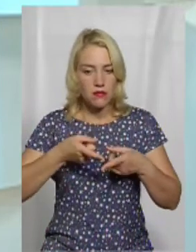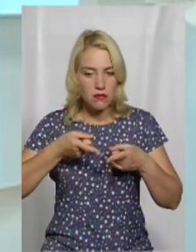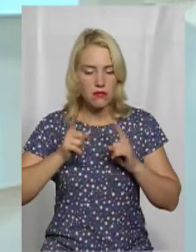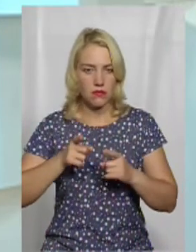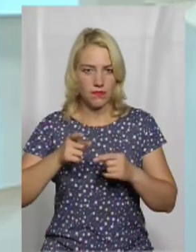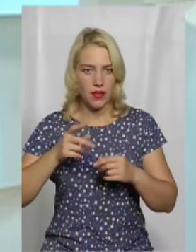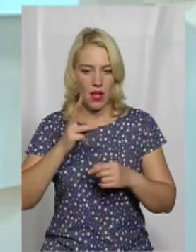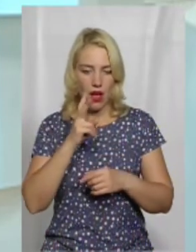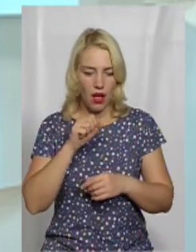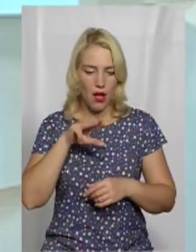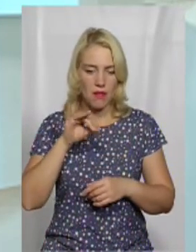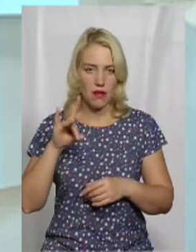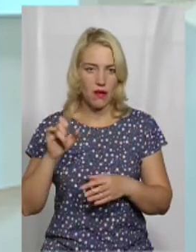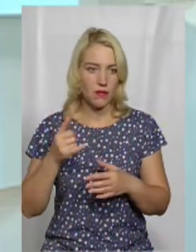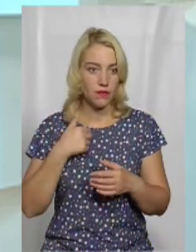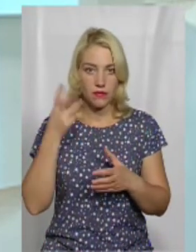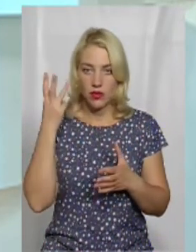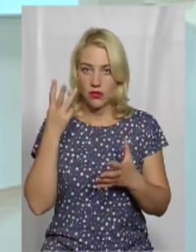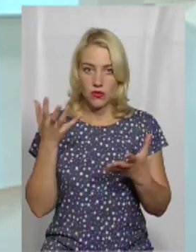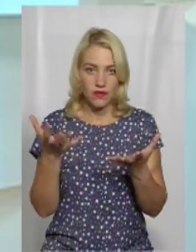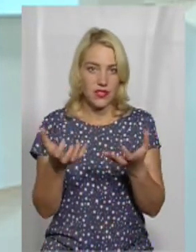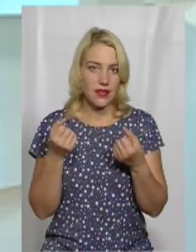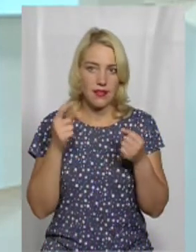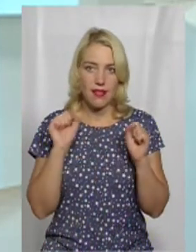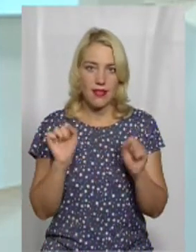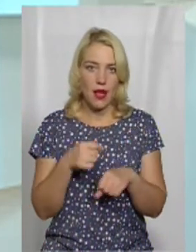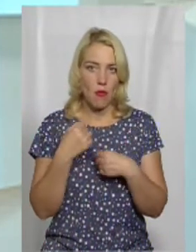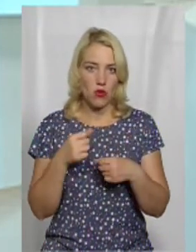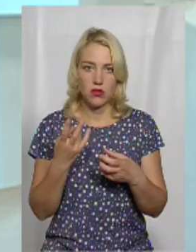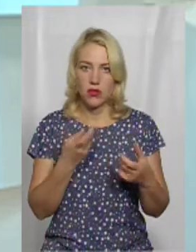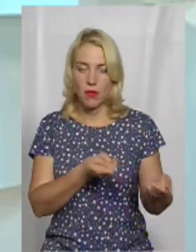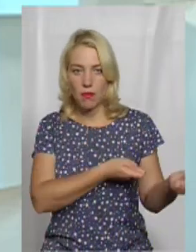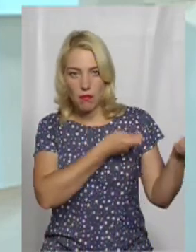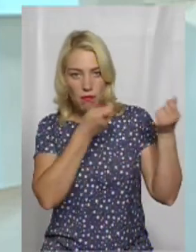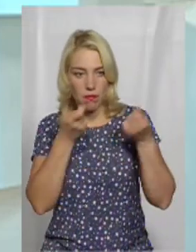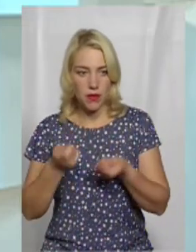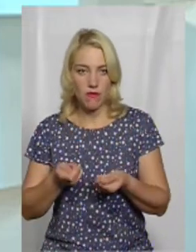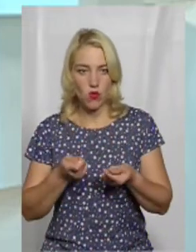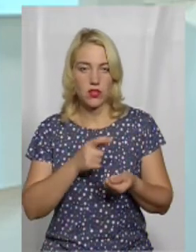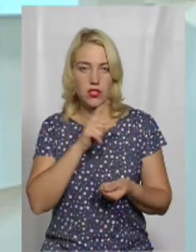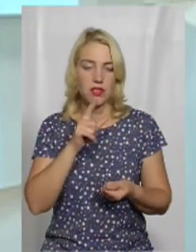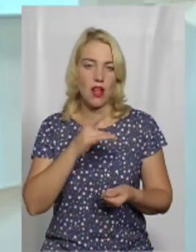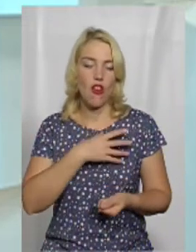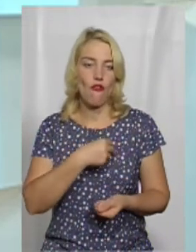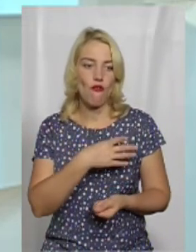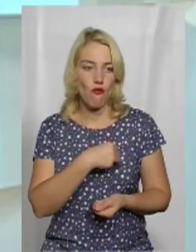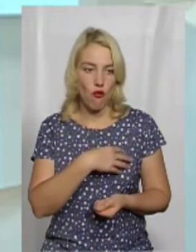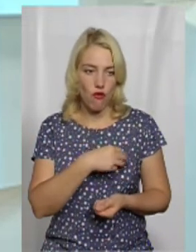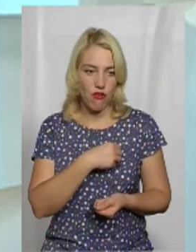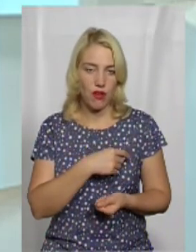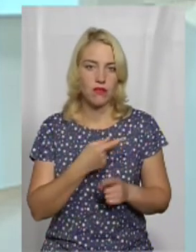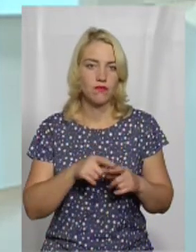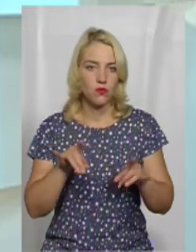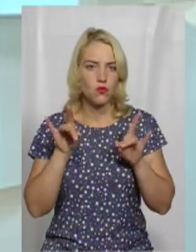кіношні, і в Хмельницькому їх дістати неможливо абсолютно. Це треба вести або там з Львова. Там хоча б є один з